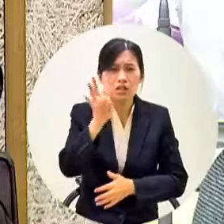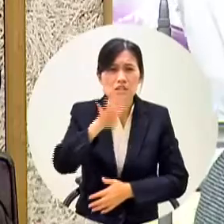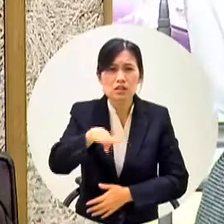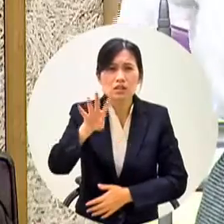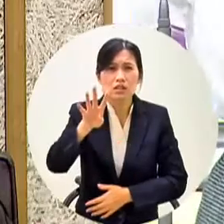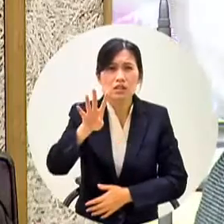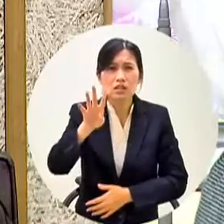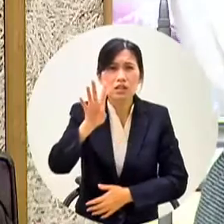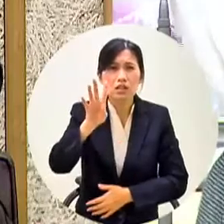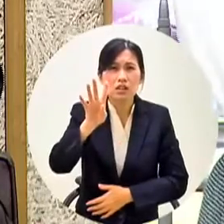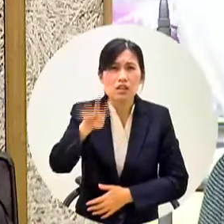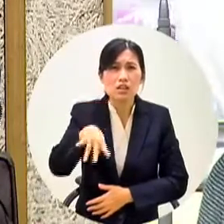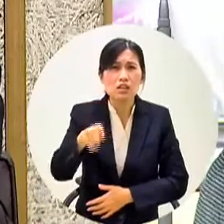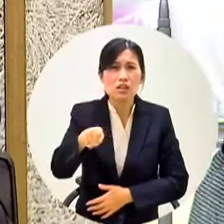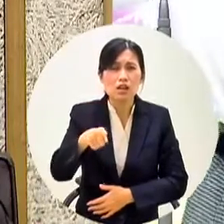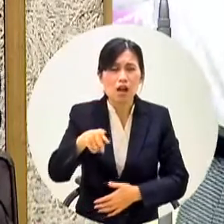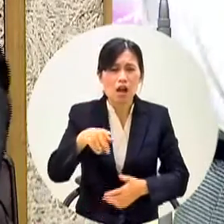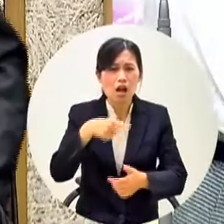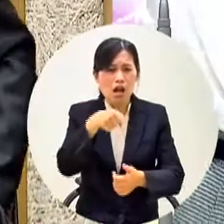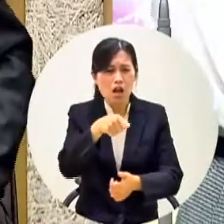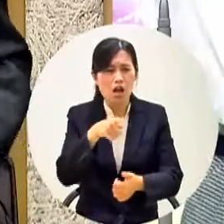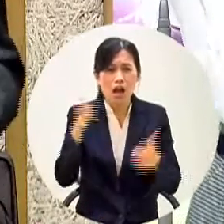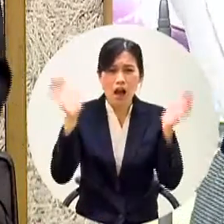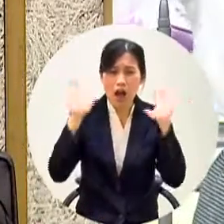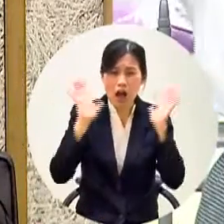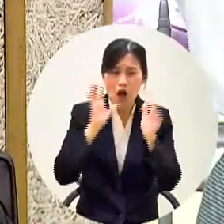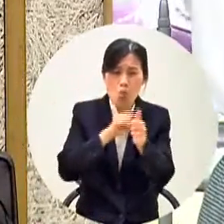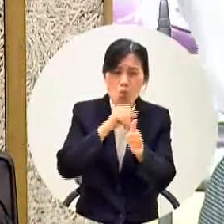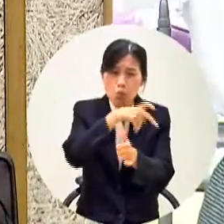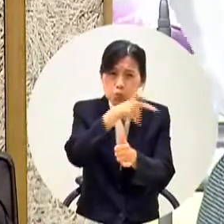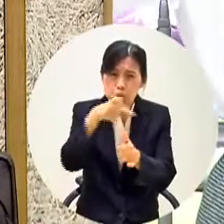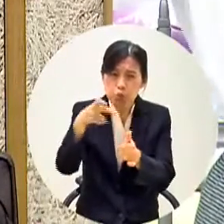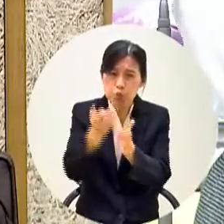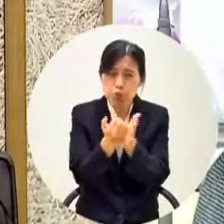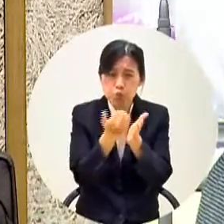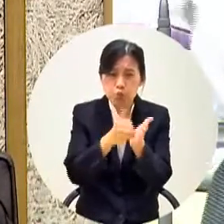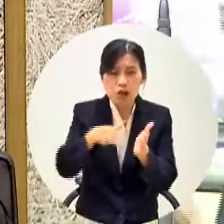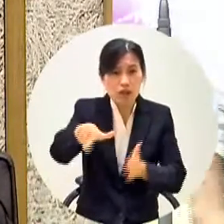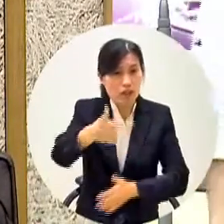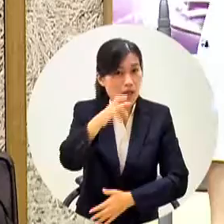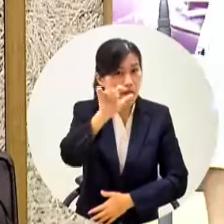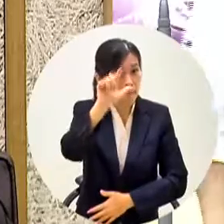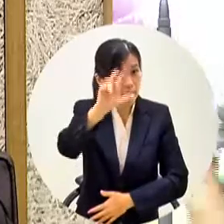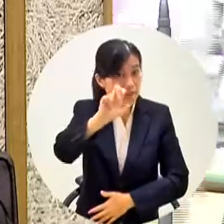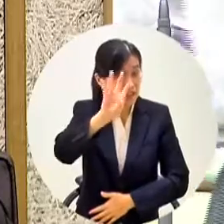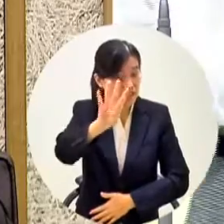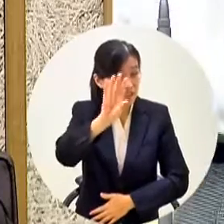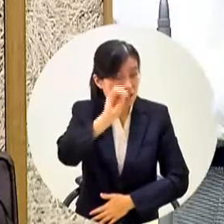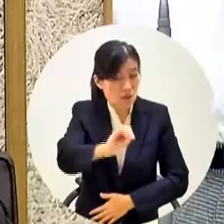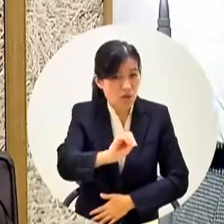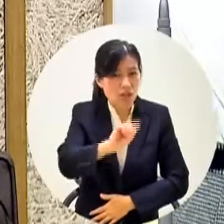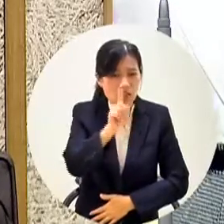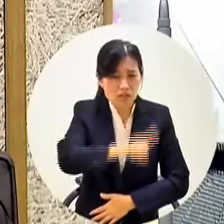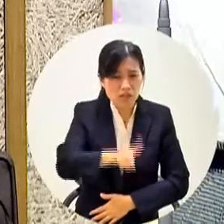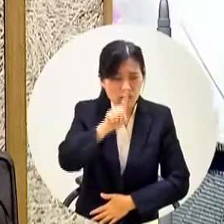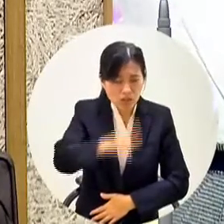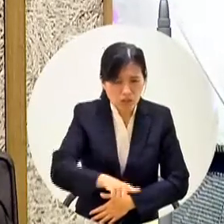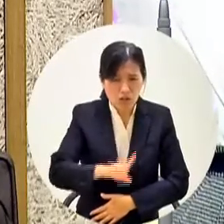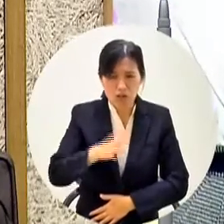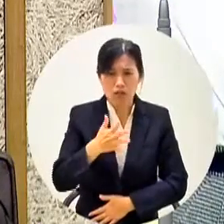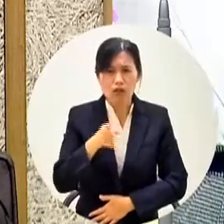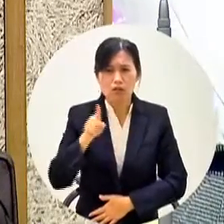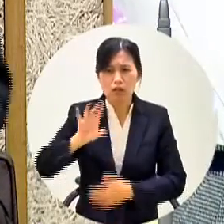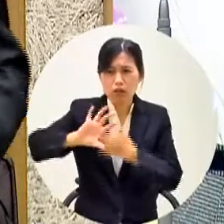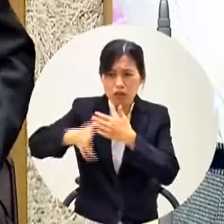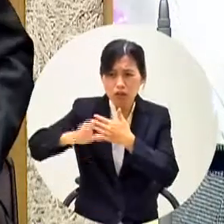受譽照孩子學習英文的預算六百八十四萬一千元而已還抵不上你那個外